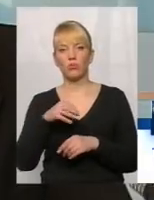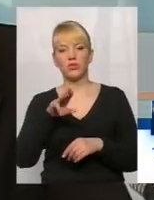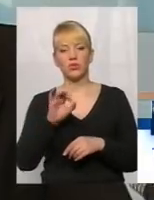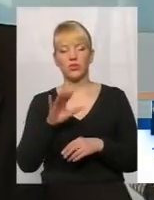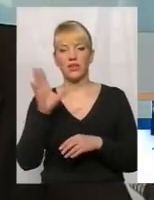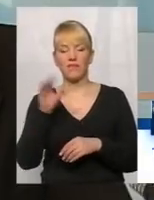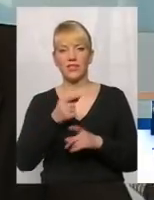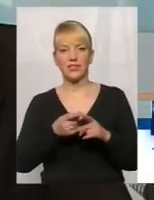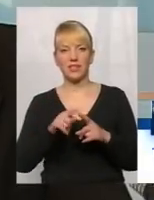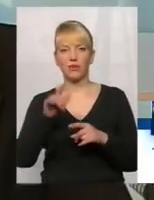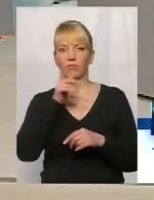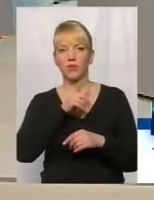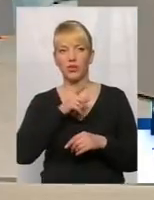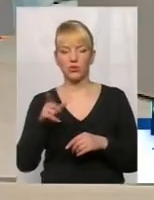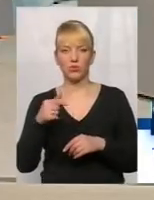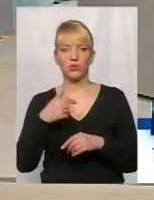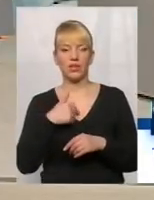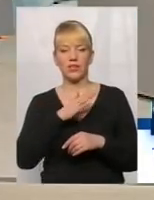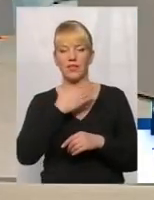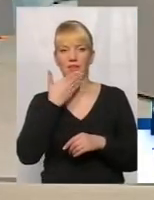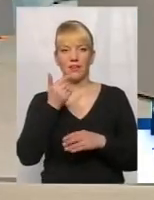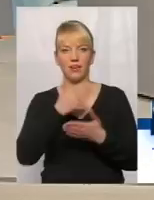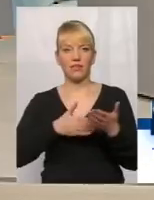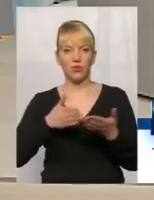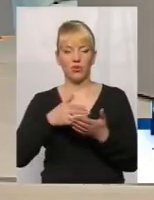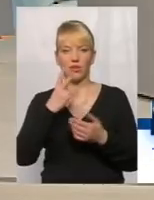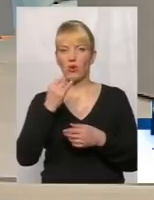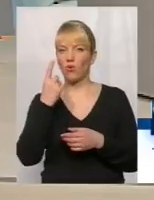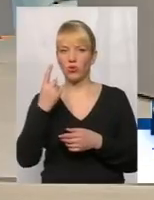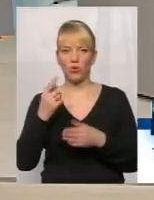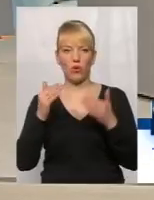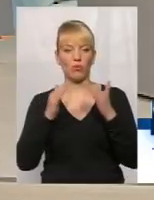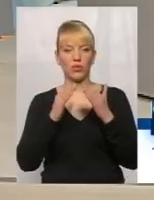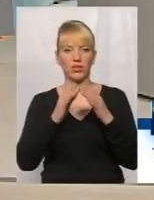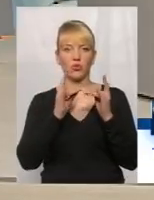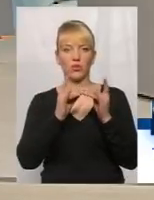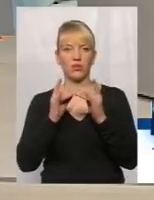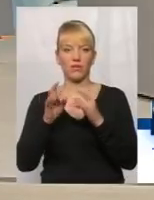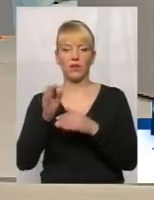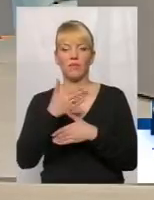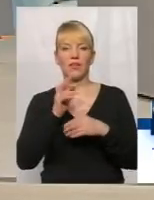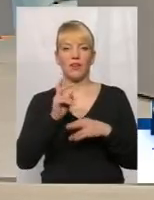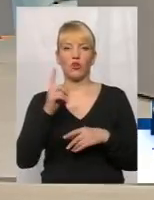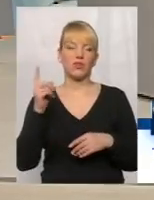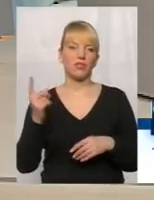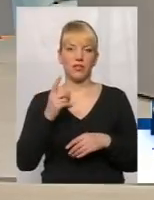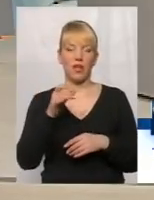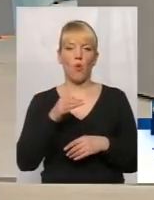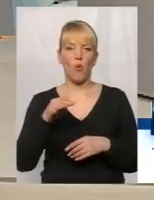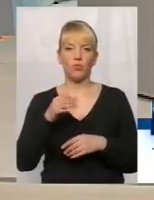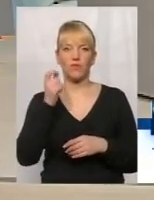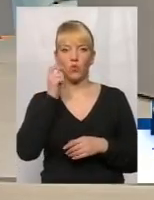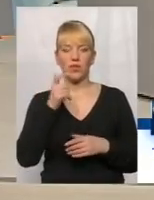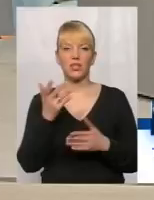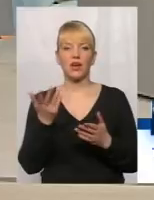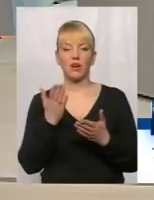за весь цей період в нас не ліквідовано жодного будинка-інтерната. І ми, як і є єдина область на Україні, яка має